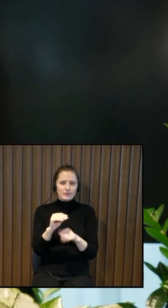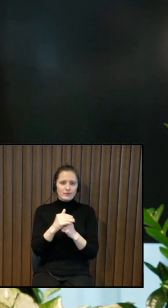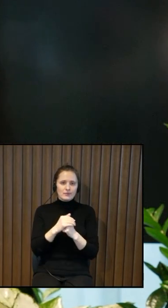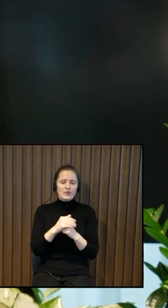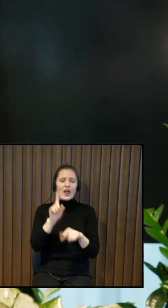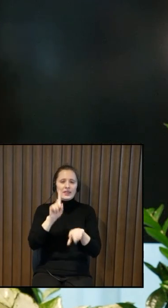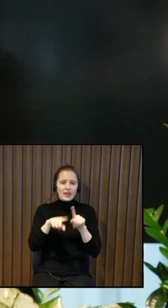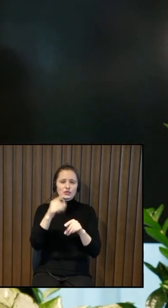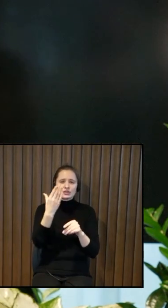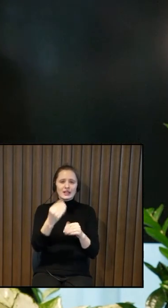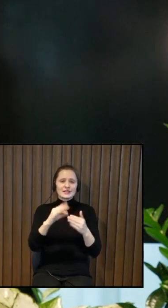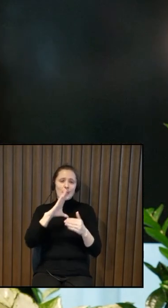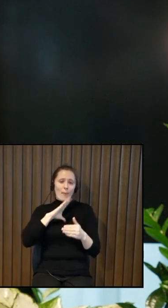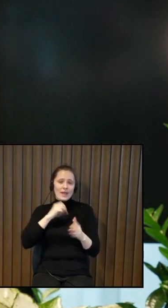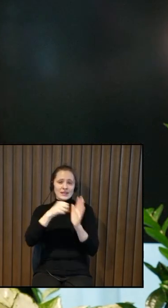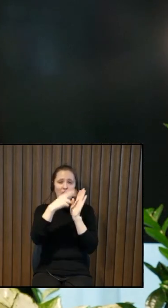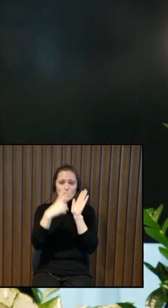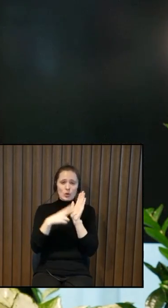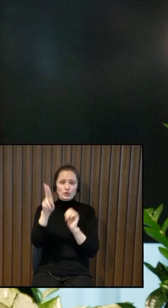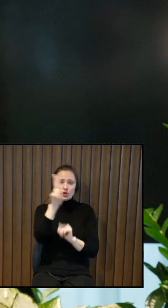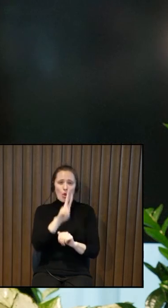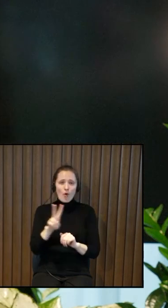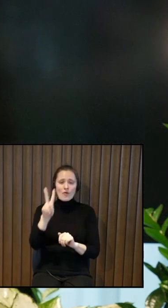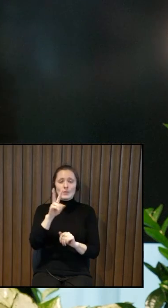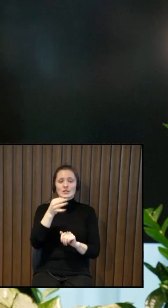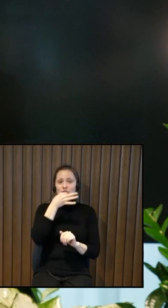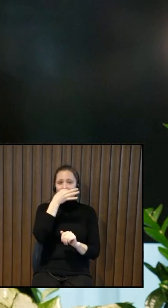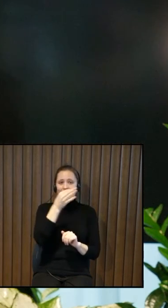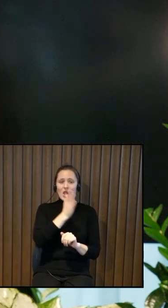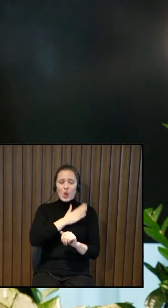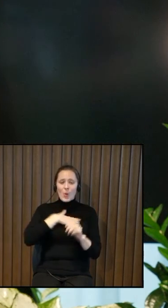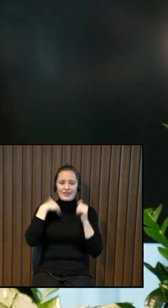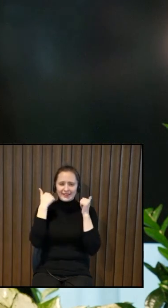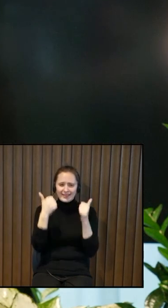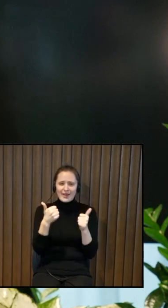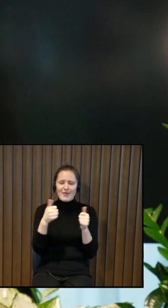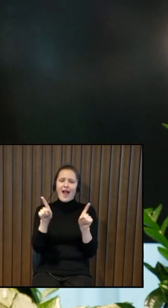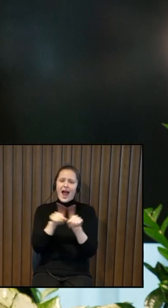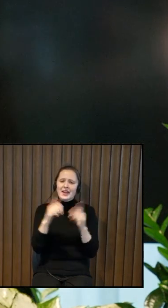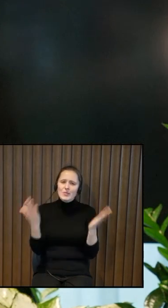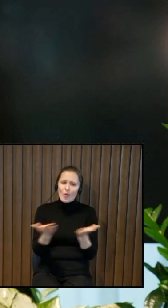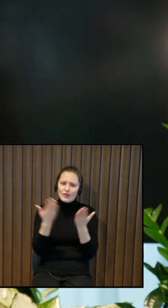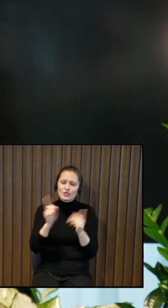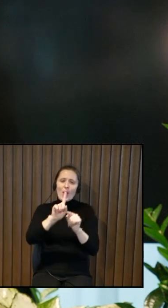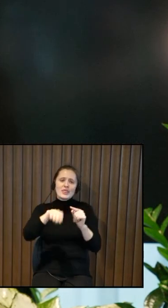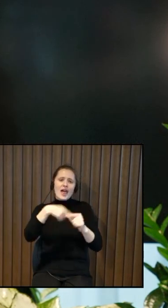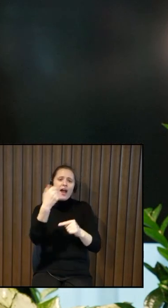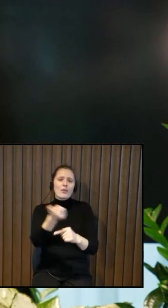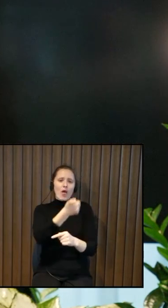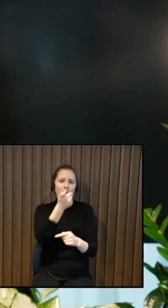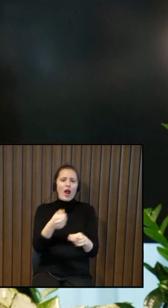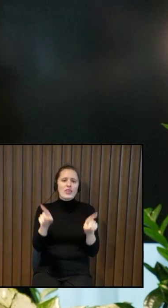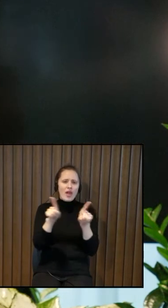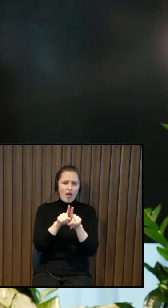nu, dažas dienas pēc 8. novembra šis skan īpaši forši. Tas skan arī motivējušo nākamajā gadā, taču ir lielie,